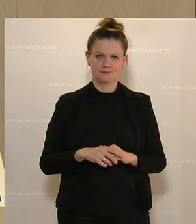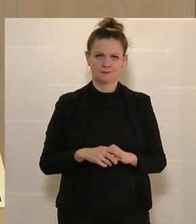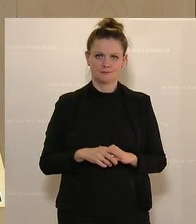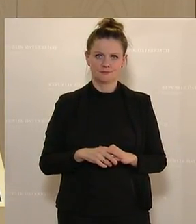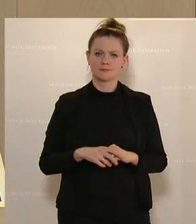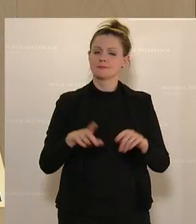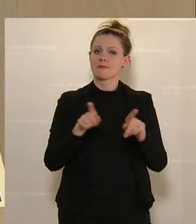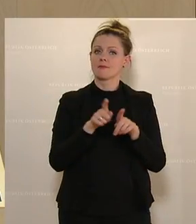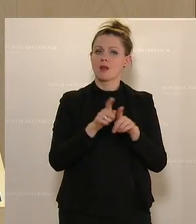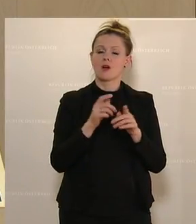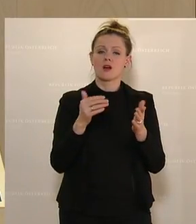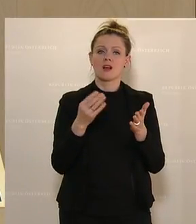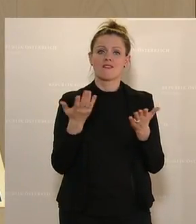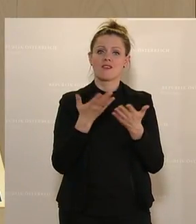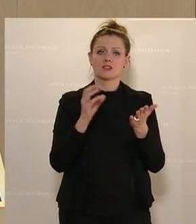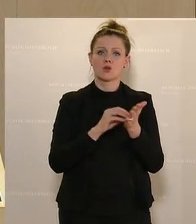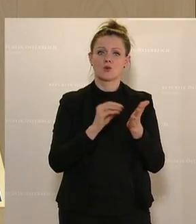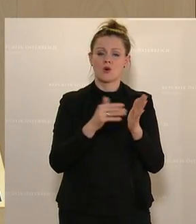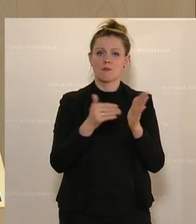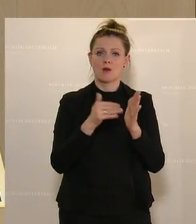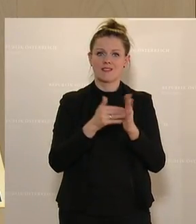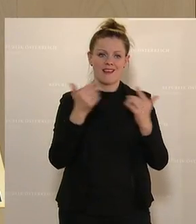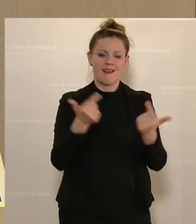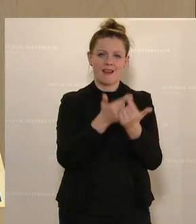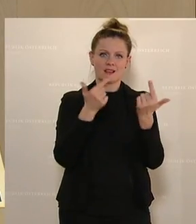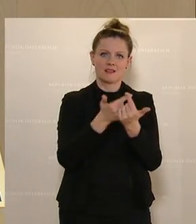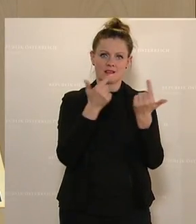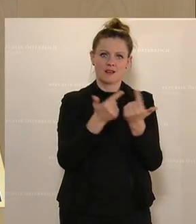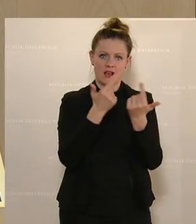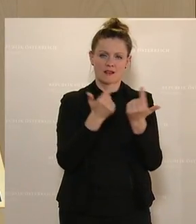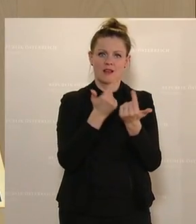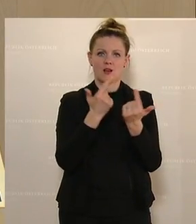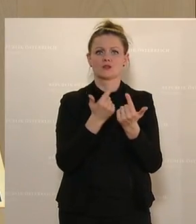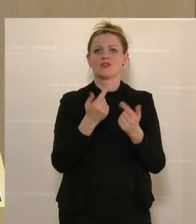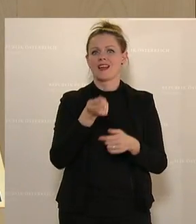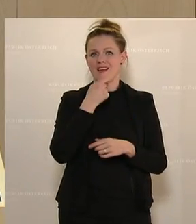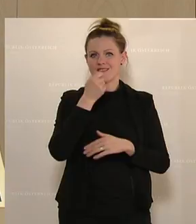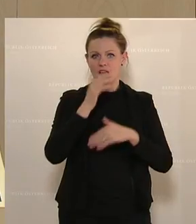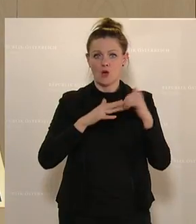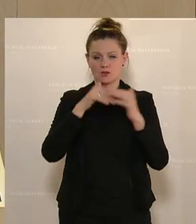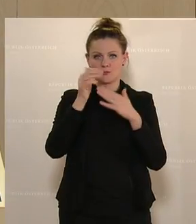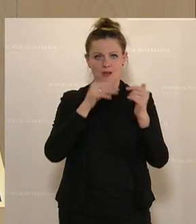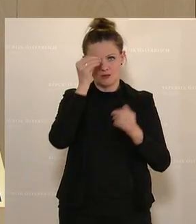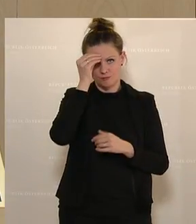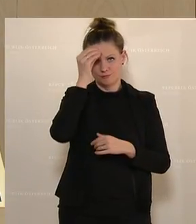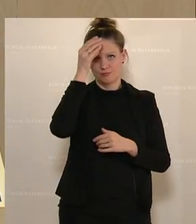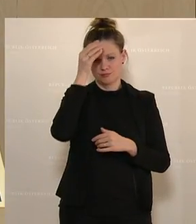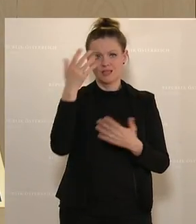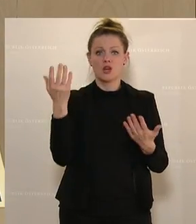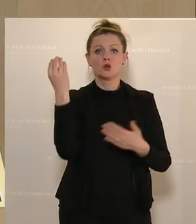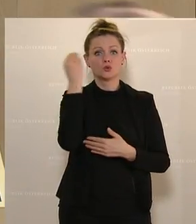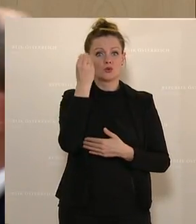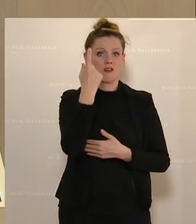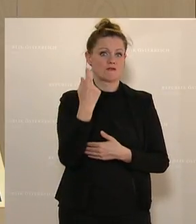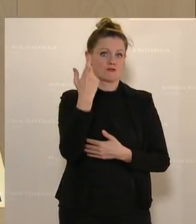zusätzlich brauchen wird, ist Stichwirt Aufklärung und Ernährungsbildung. Wir müssen, und das muss bereits in den Schulen starten, wir müssen